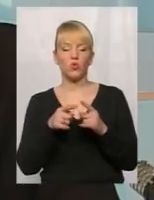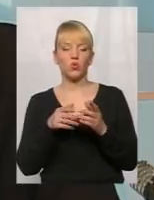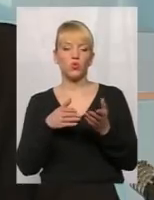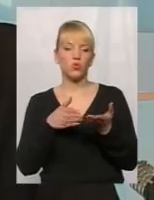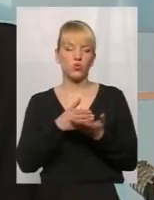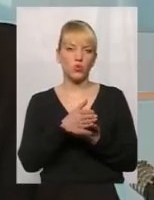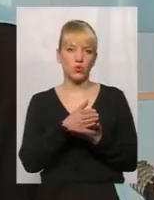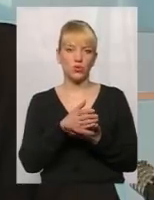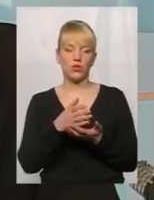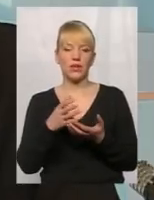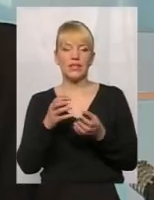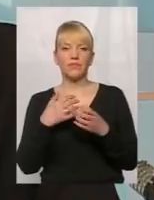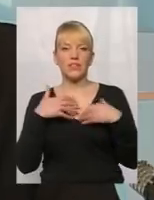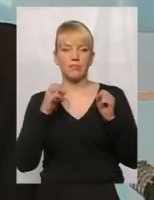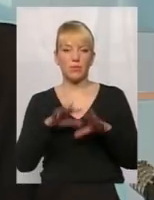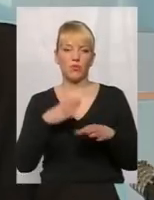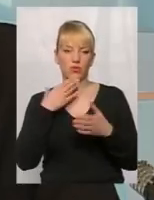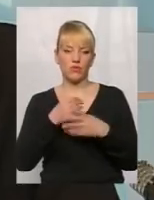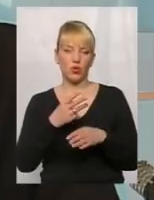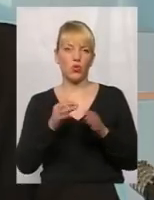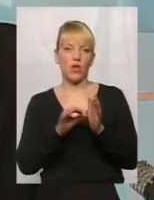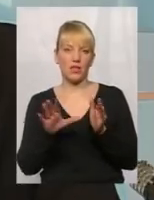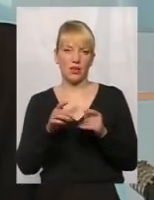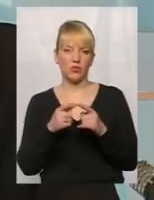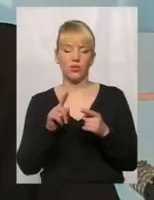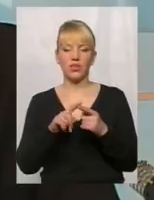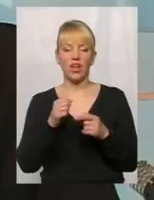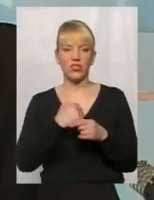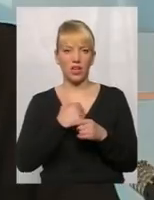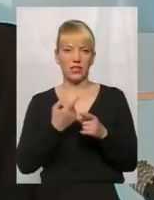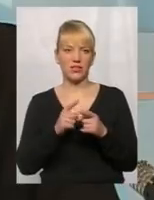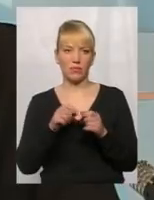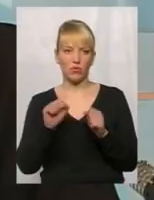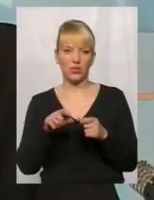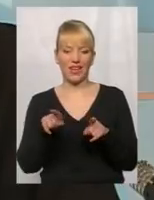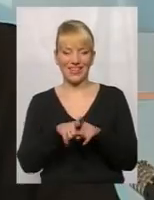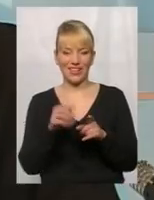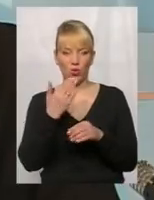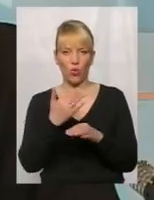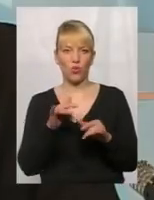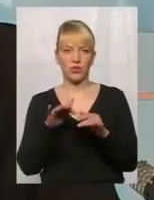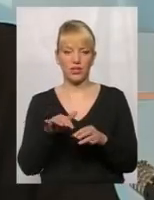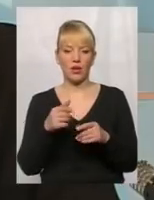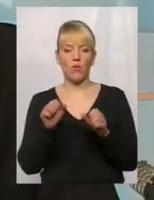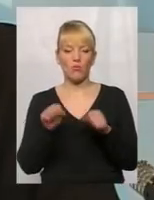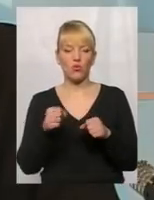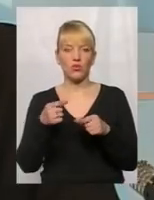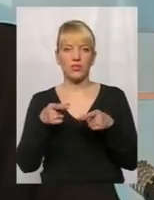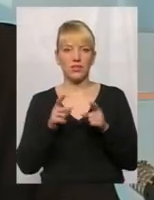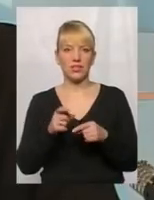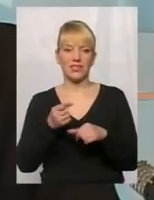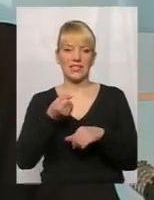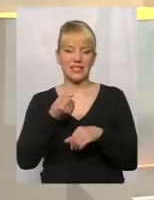І, на жаль, ця енергія може призвести до того, що такі дії можуть дійсно заставити керівництво